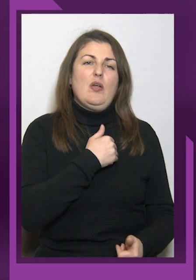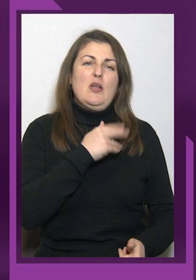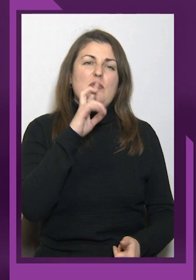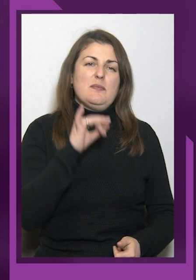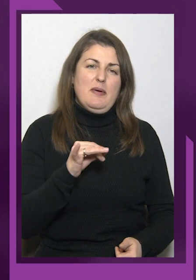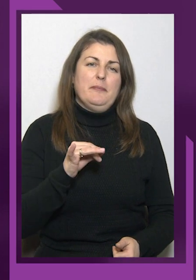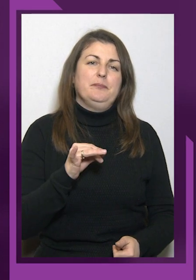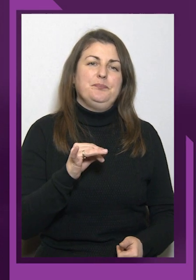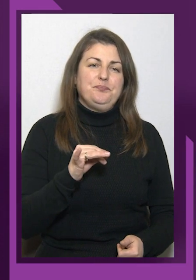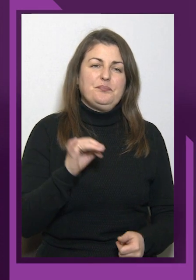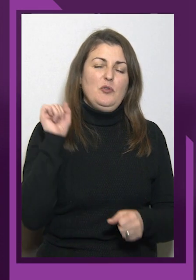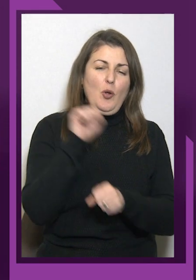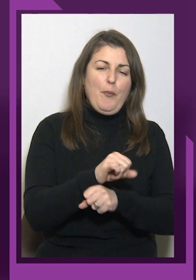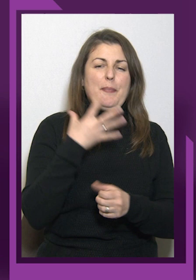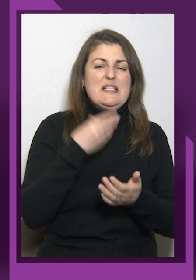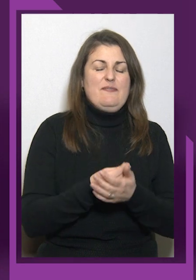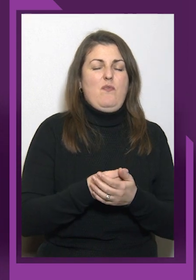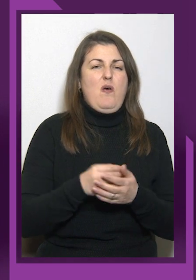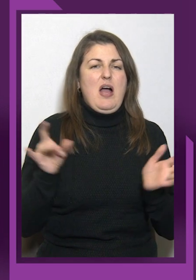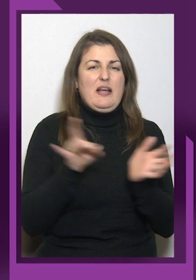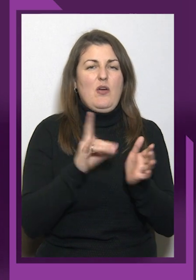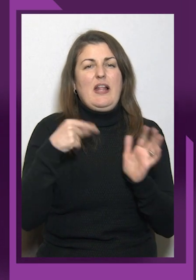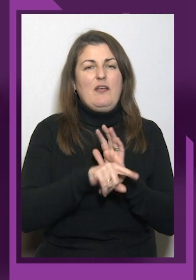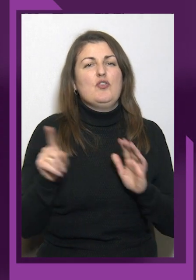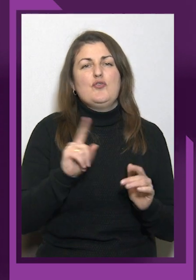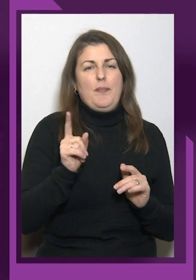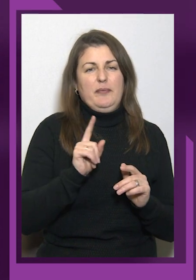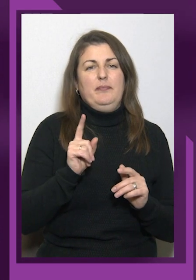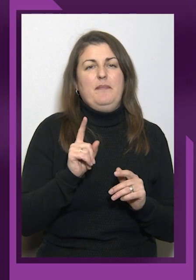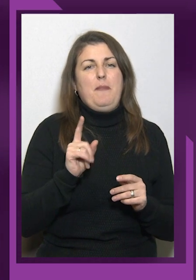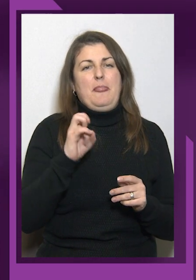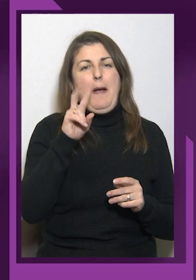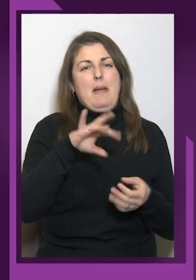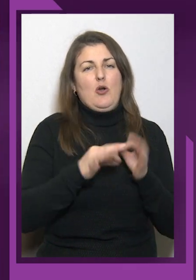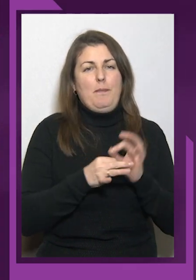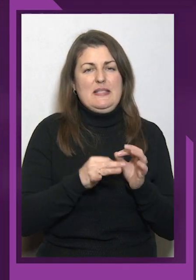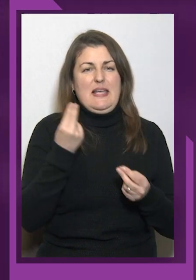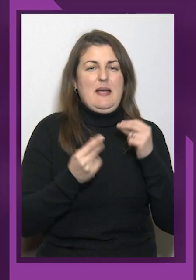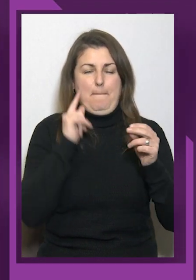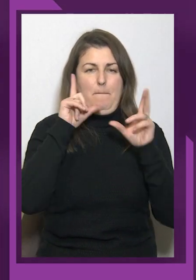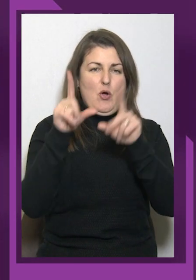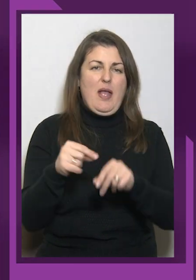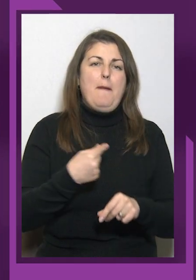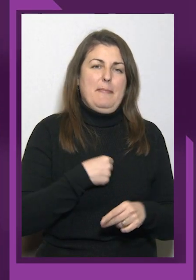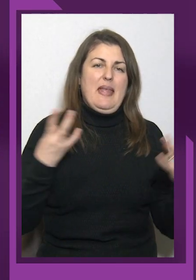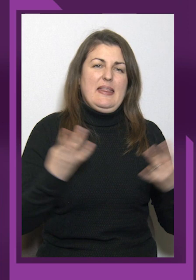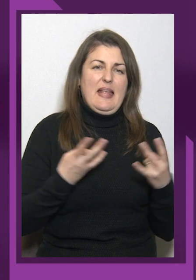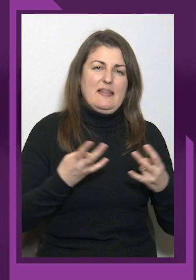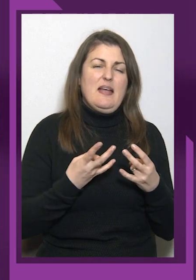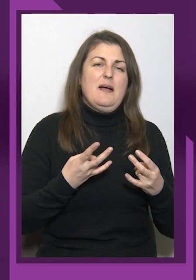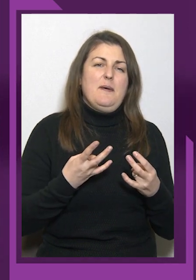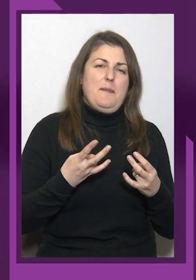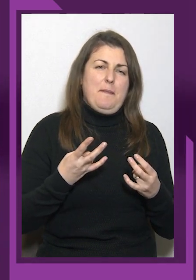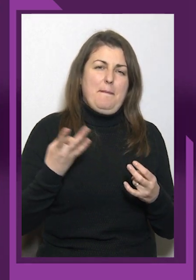на Параліпівські ігри поїхати. Мені треба вважати, було десь 160 кілограмів.